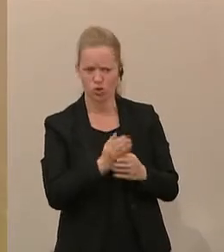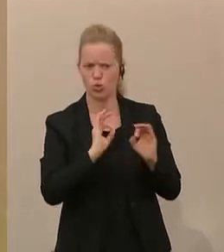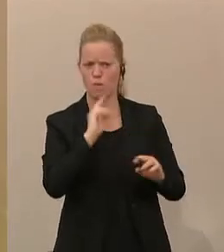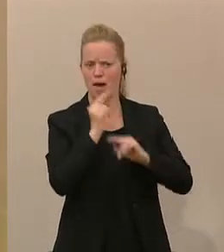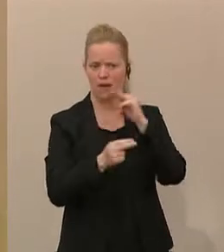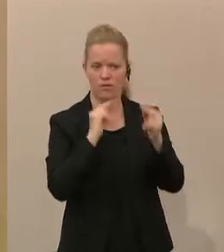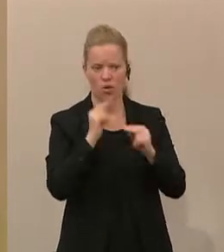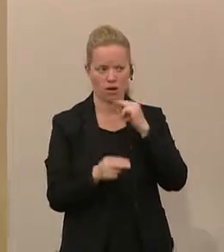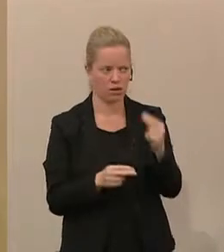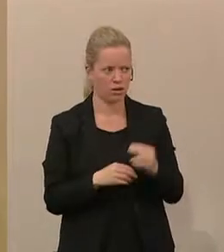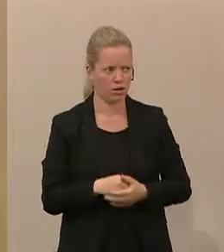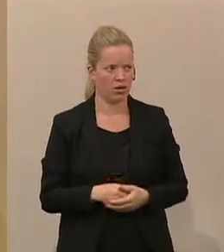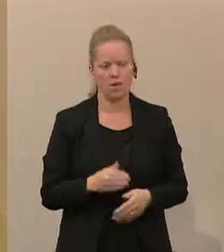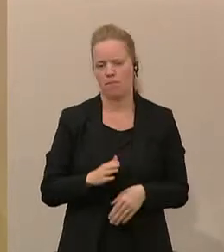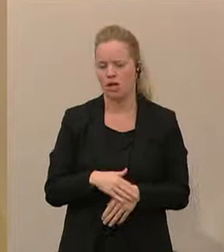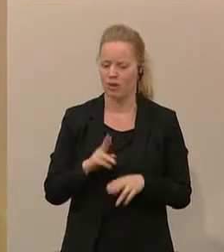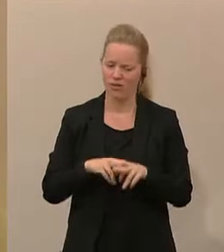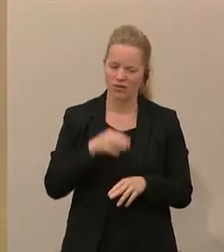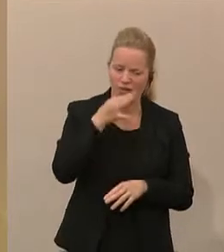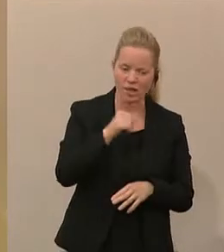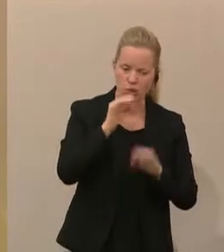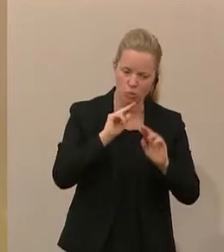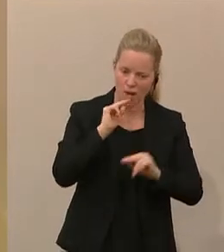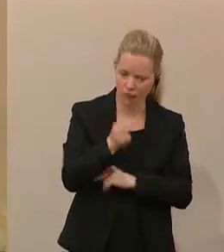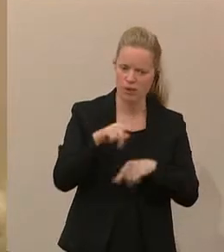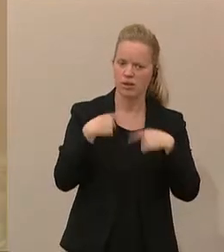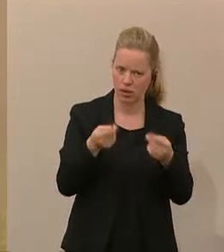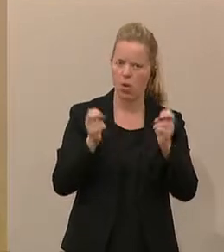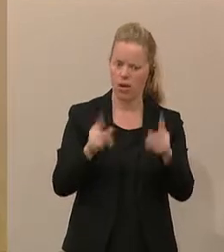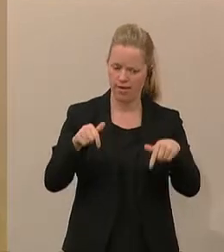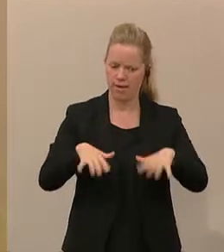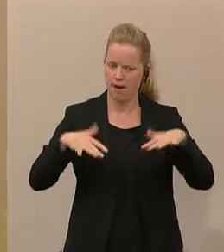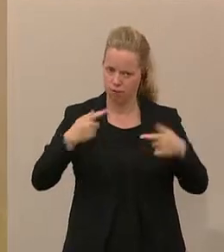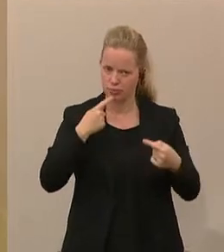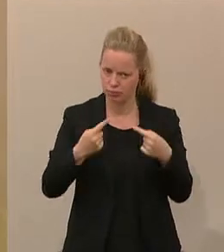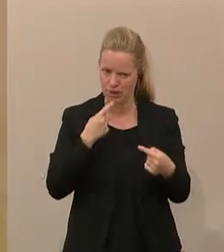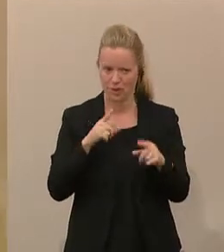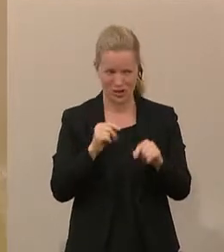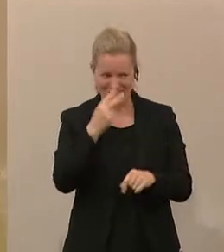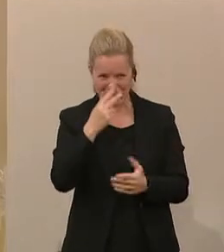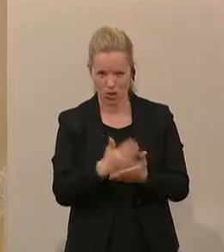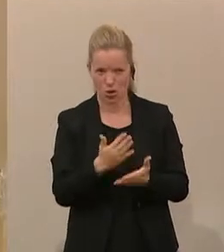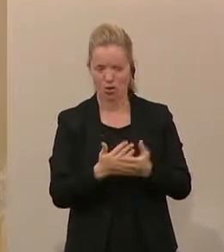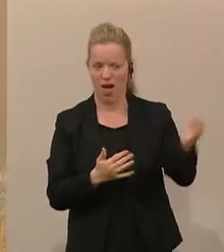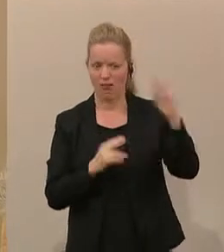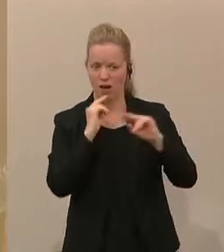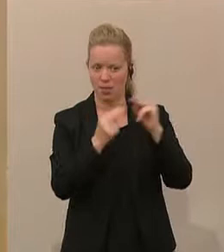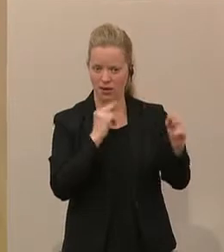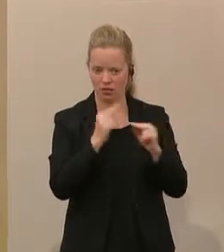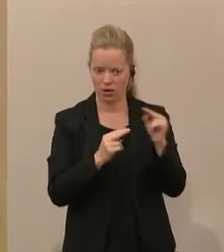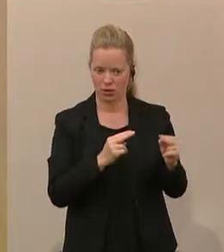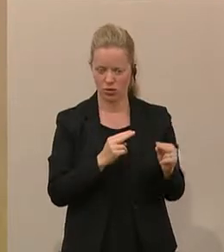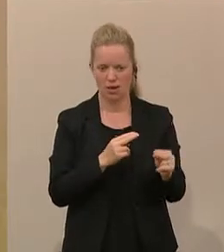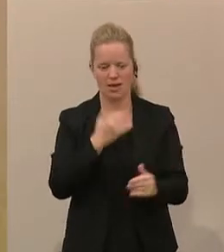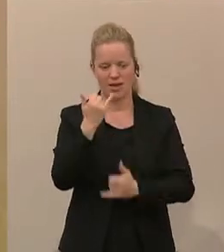Das macht man allgemein dann, wenn Anfragen nicht gut beantwortet sind. Das zeigt, diese Anfragenbeantwortung mit den Zahlen aus den beiden